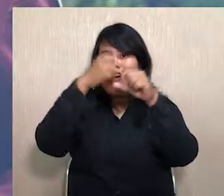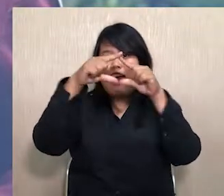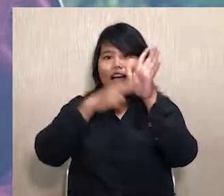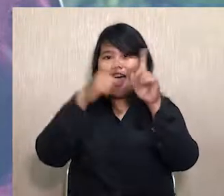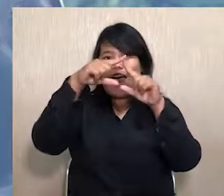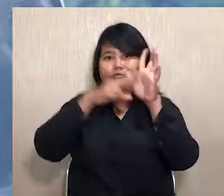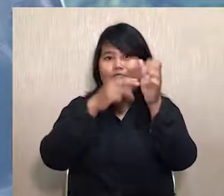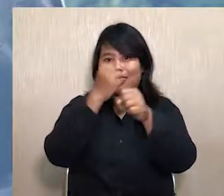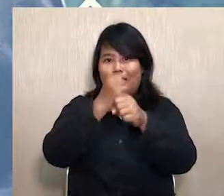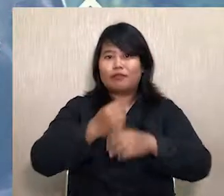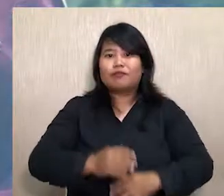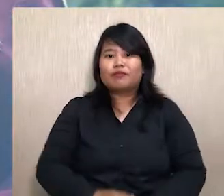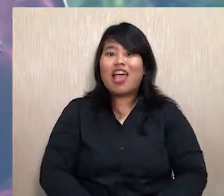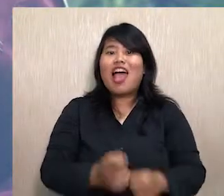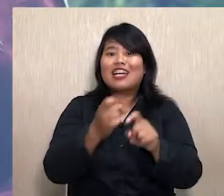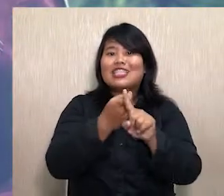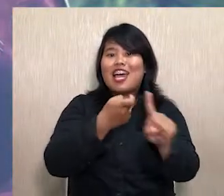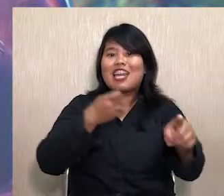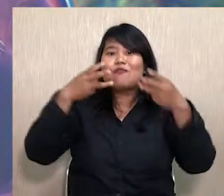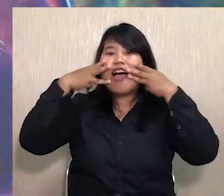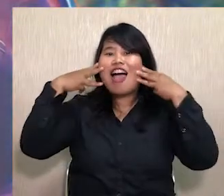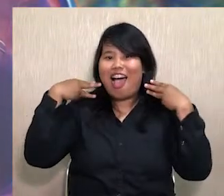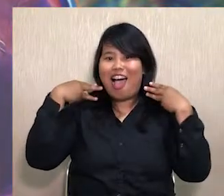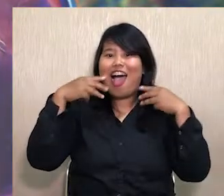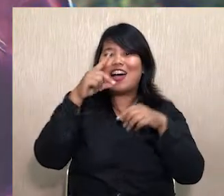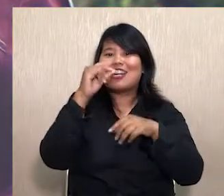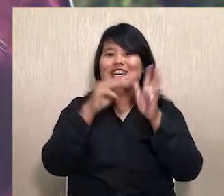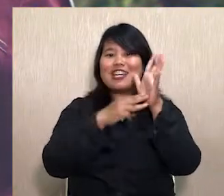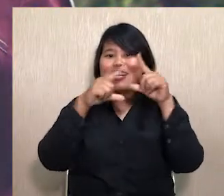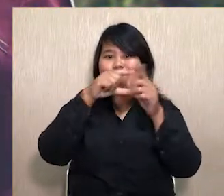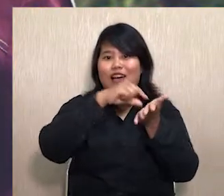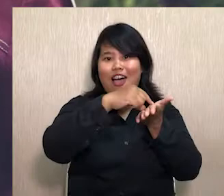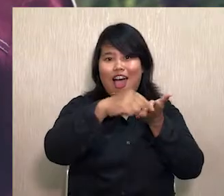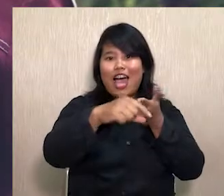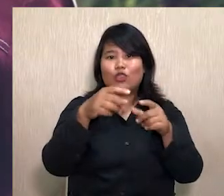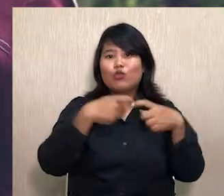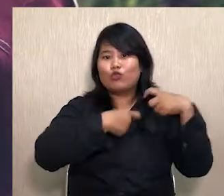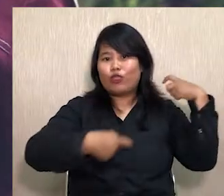Dari Malang, Rima Sandang Duta Bahasa Jawa Timur 2019.